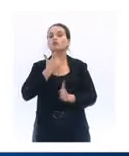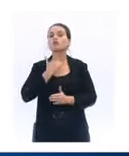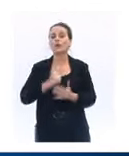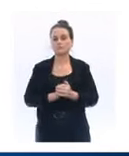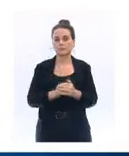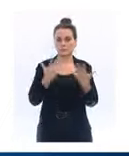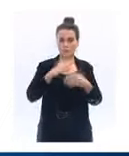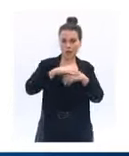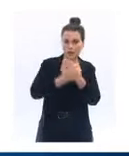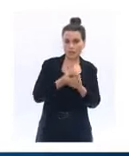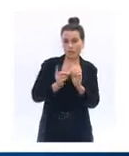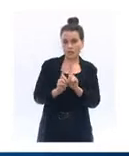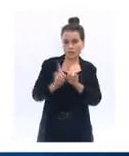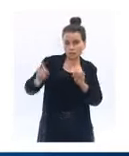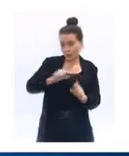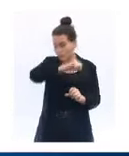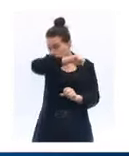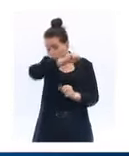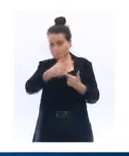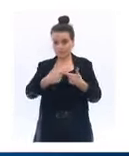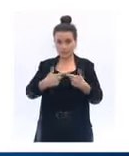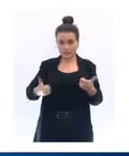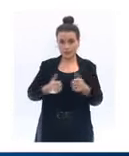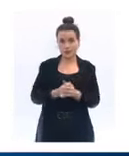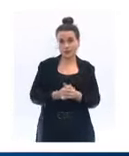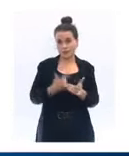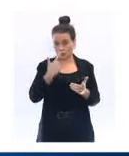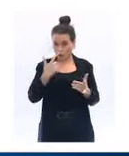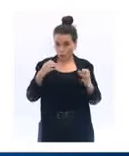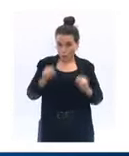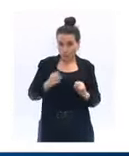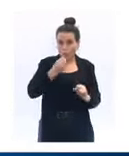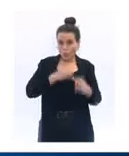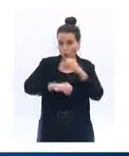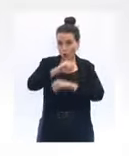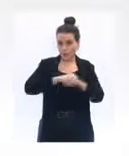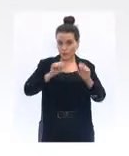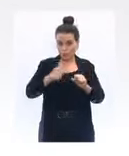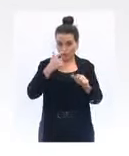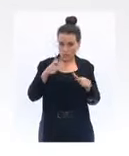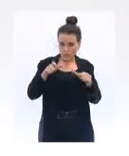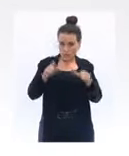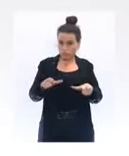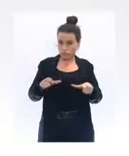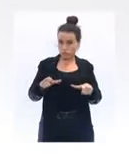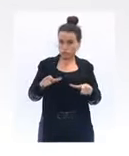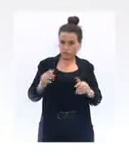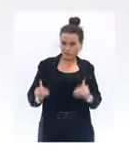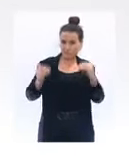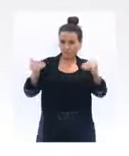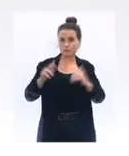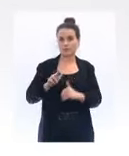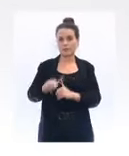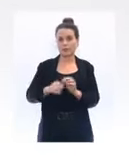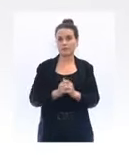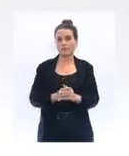lavage des mains, les gestes barrières, le respect de la distanciation physique, quand elle est possible, feront l'objet d'une vigilance accrue. L'ensemble des mesures